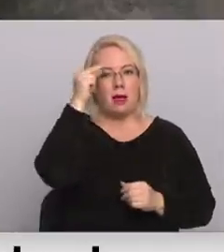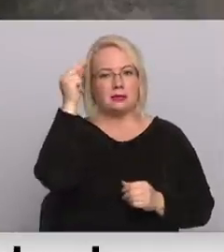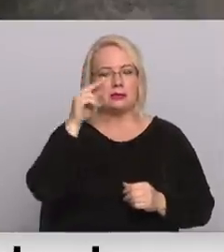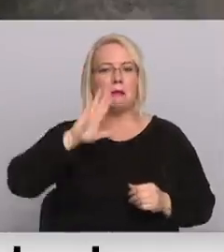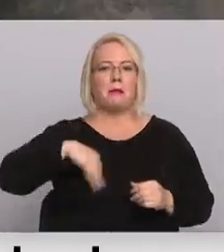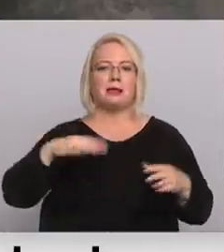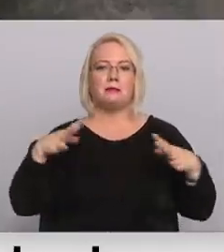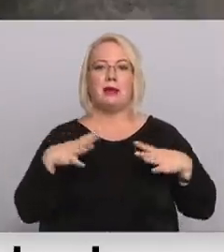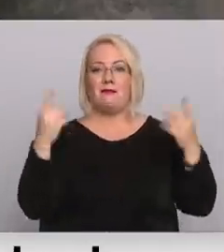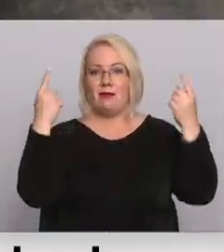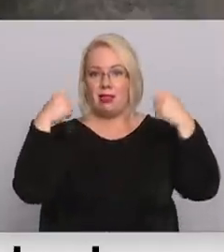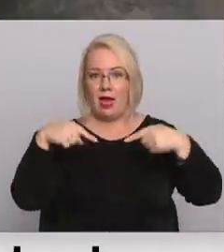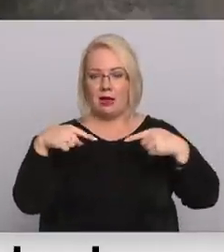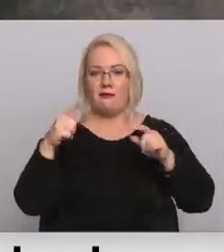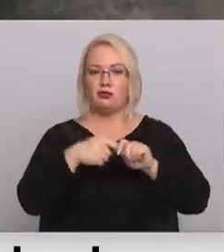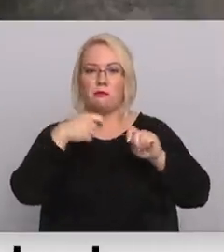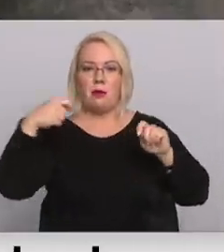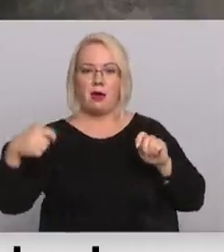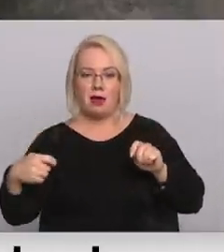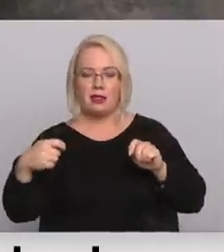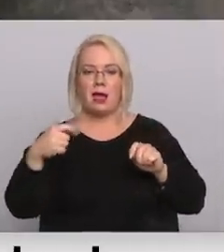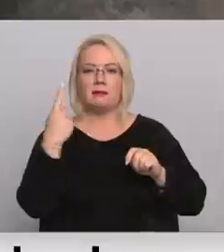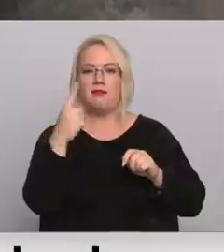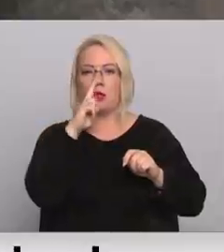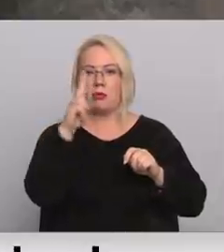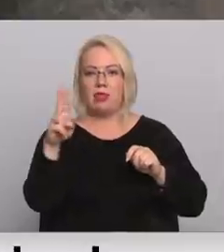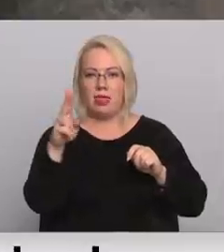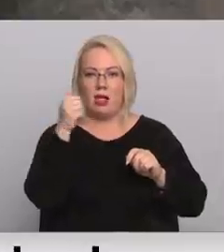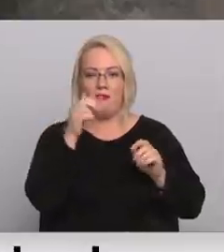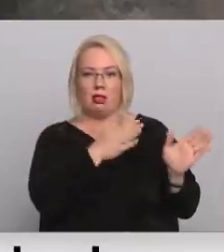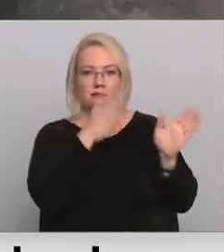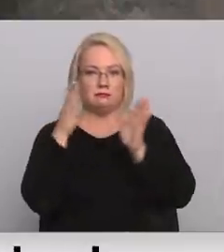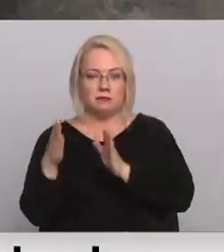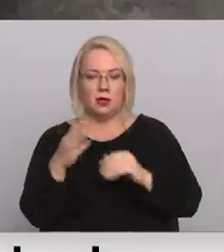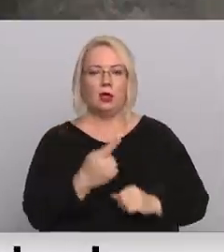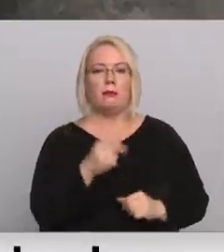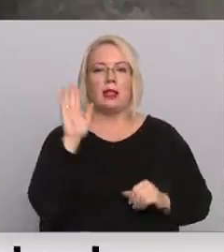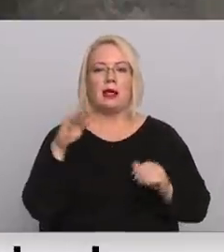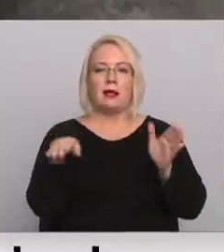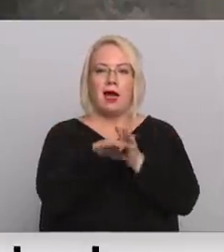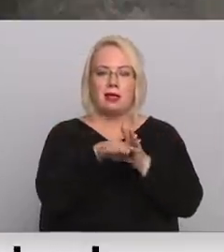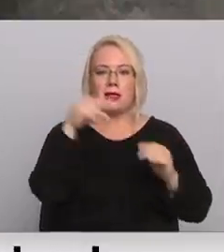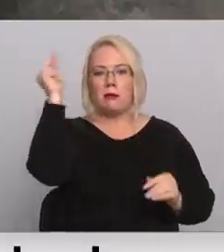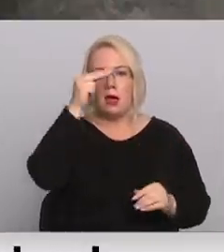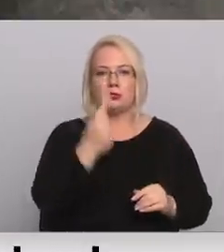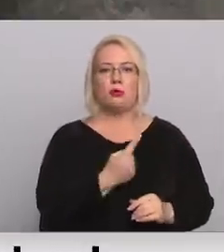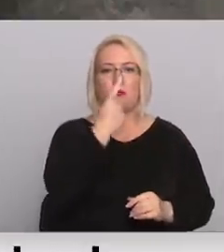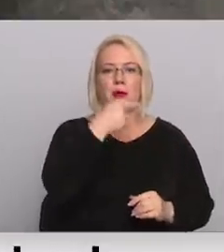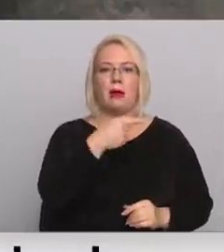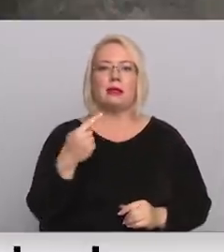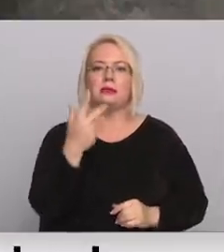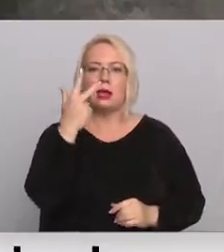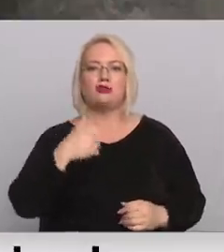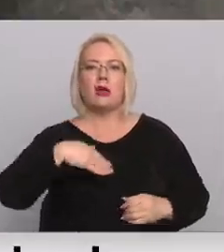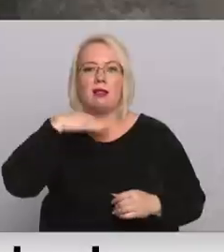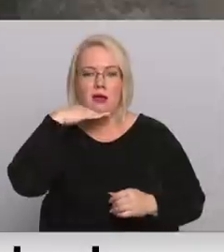brīvlaika, kas starp citu ir pagarināts par vienu nedēļu. Tikai no pirmās līdz trešai klasē šie bērni